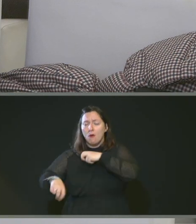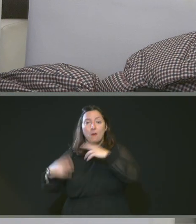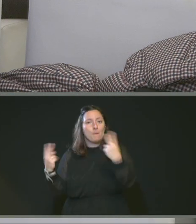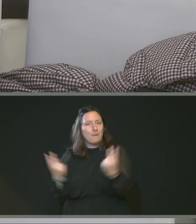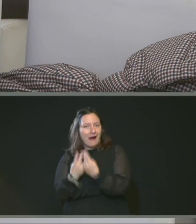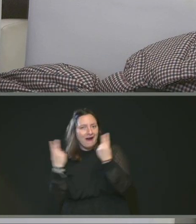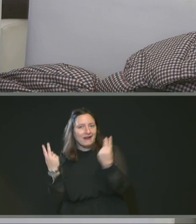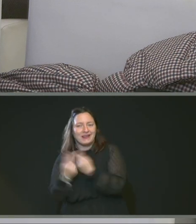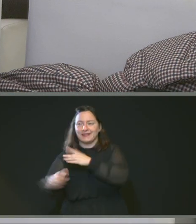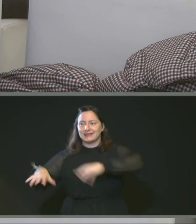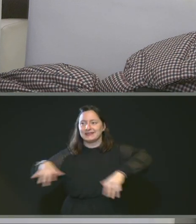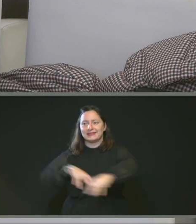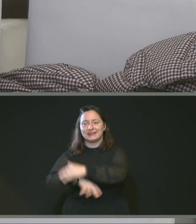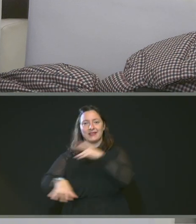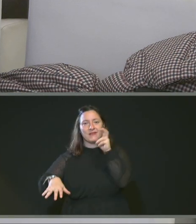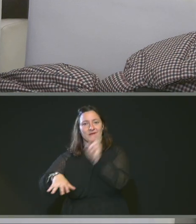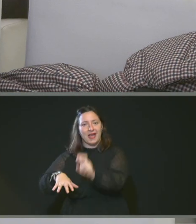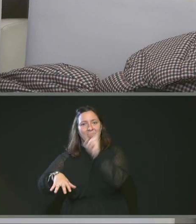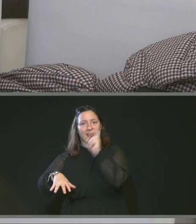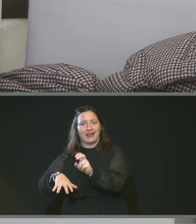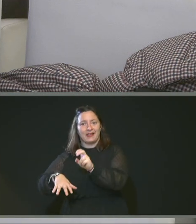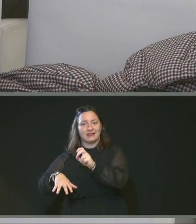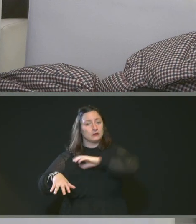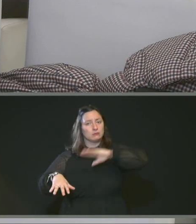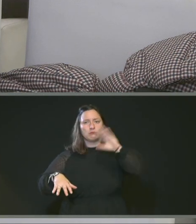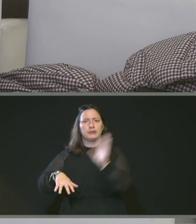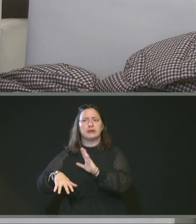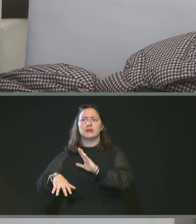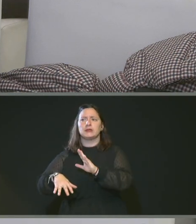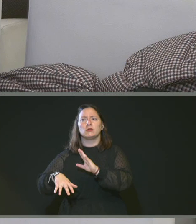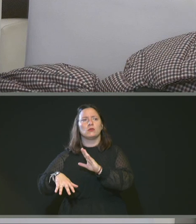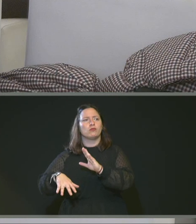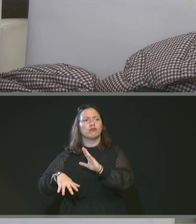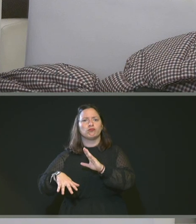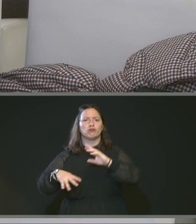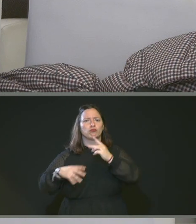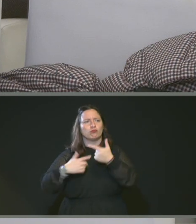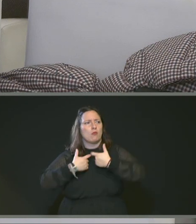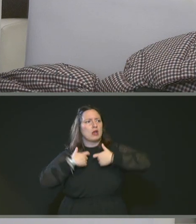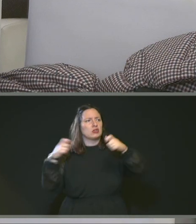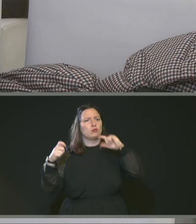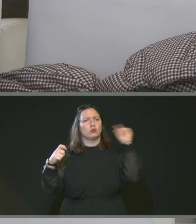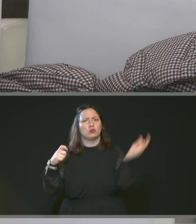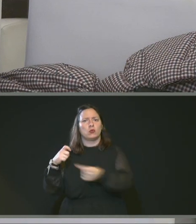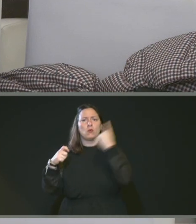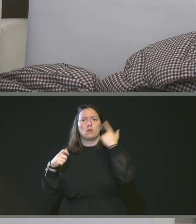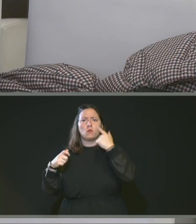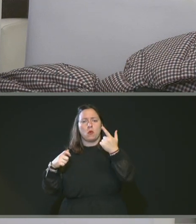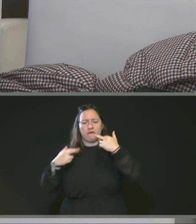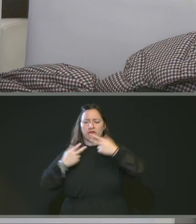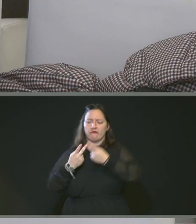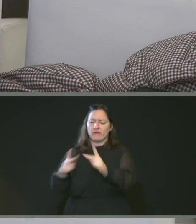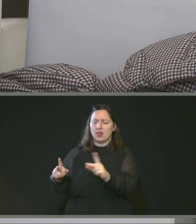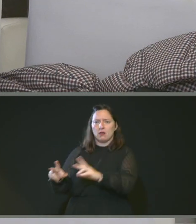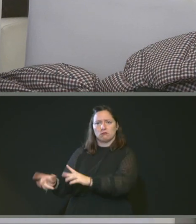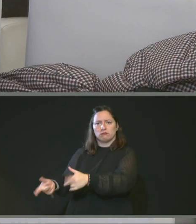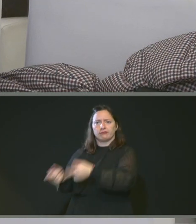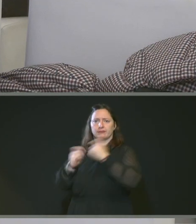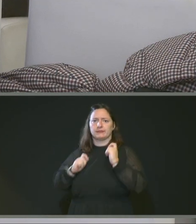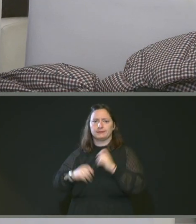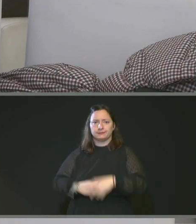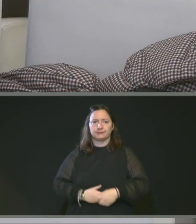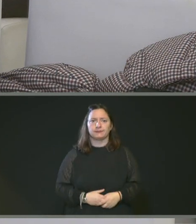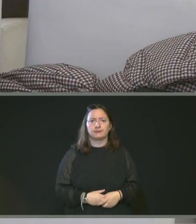des espaces verts associés, non réservés à l'usage exclusif des riverains pouvant à terme être transférés à la ville. Que lors de la